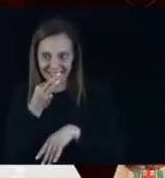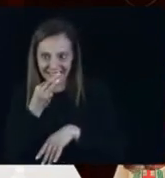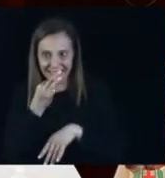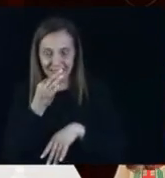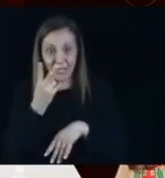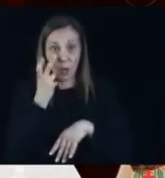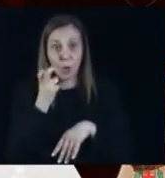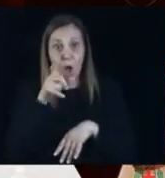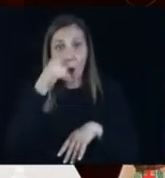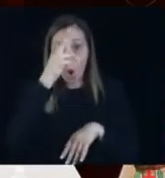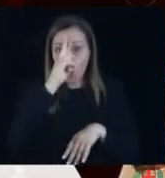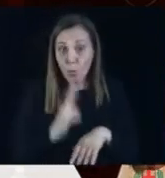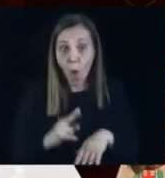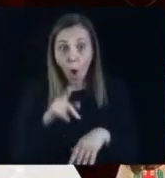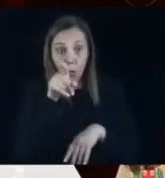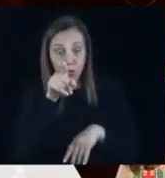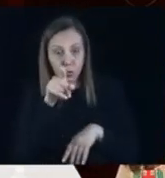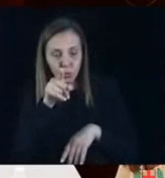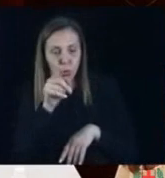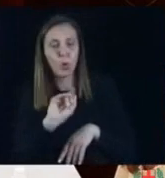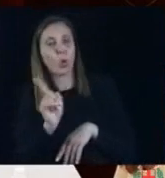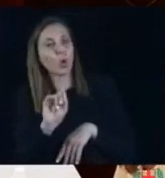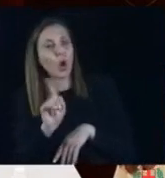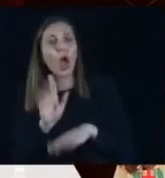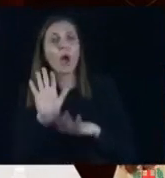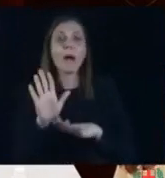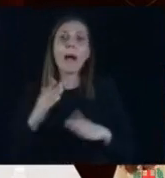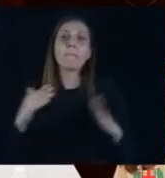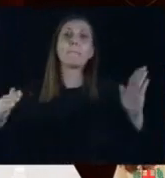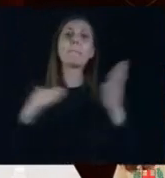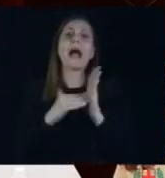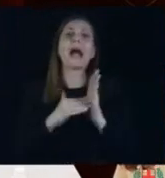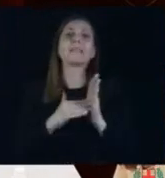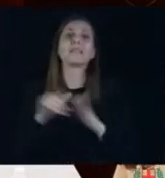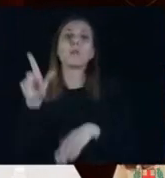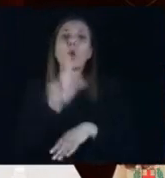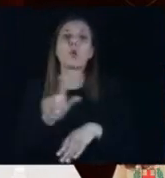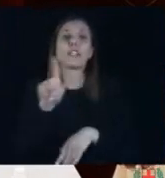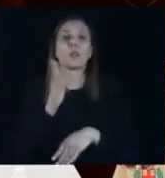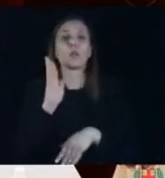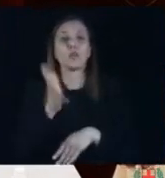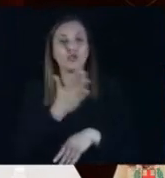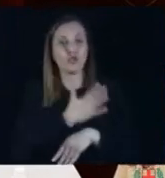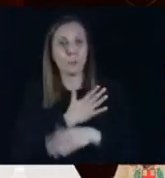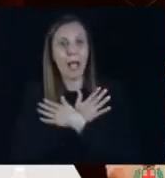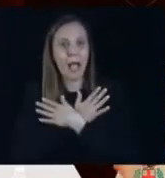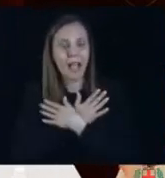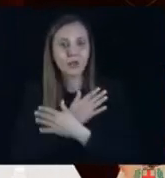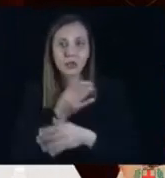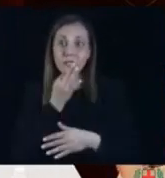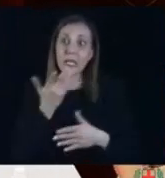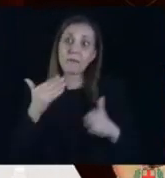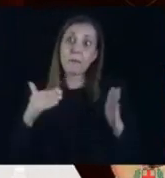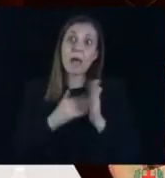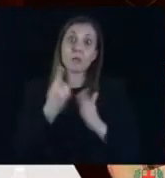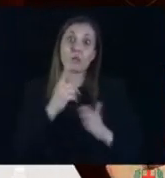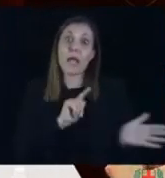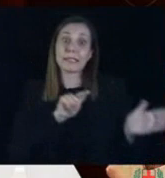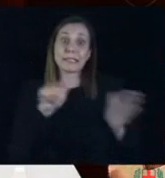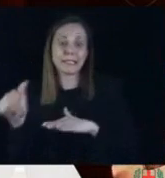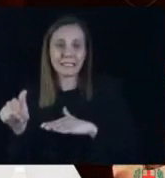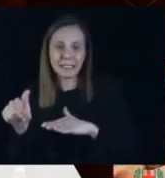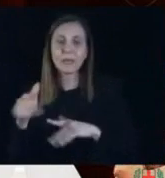competenza del suo ruolo che sta gestendo, che entro lunedì 15 maggio, cioè tempo quindi una settimana, vengano